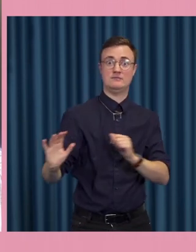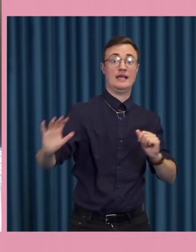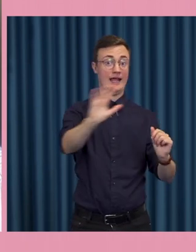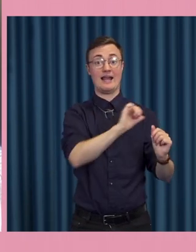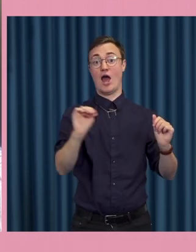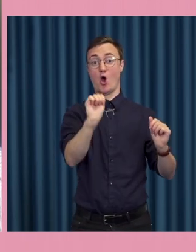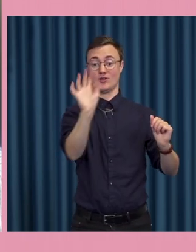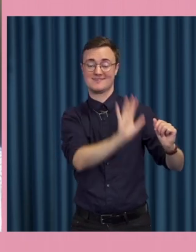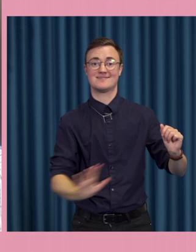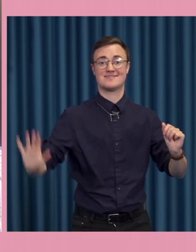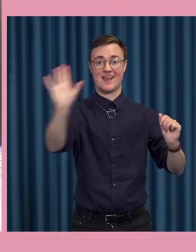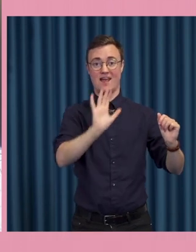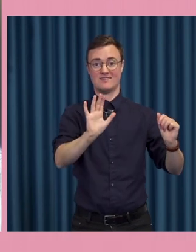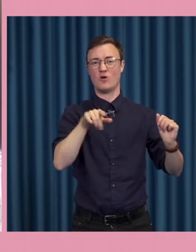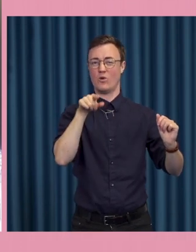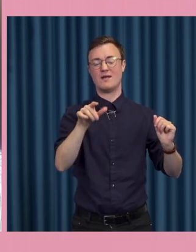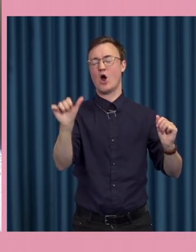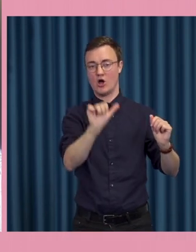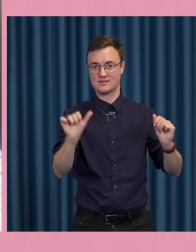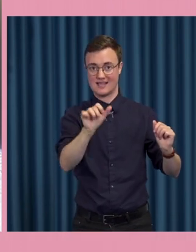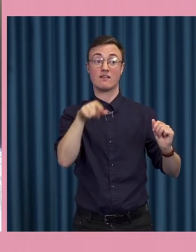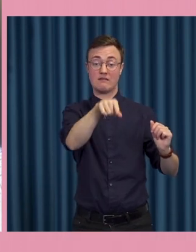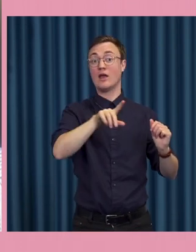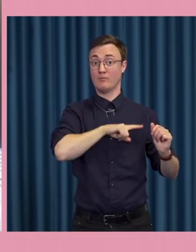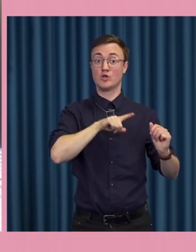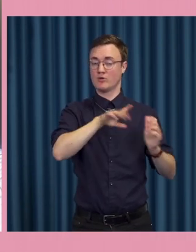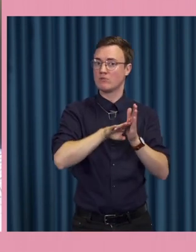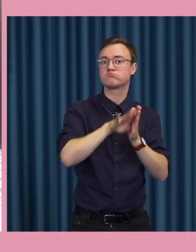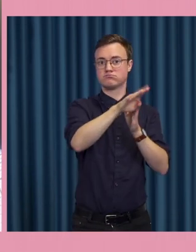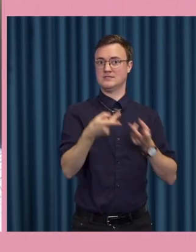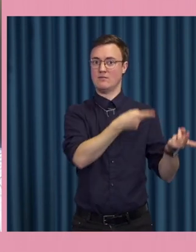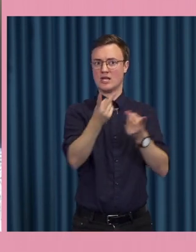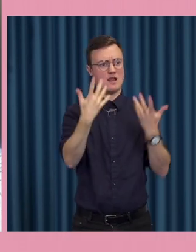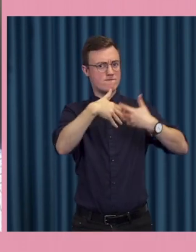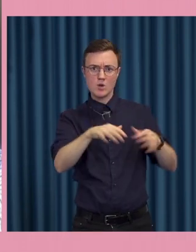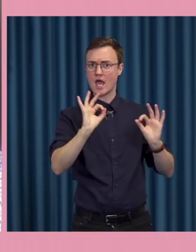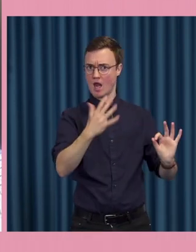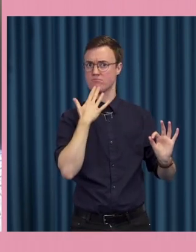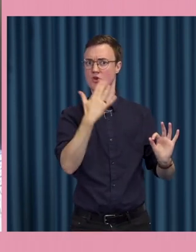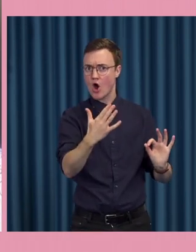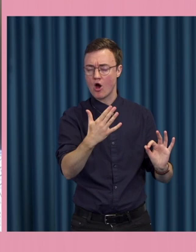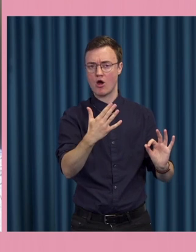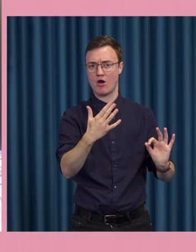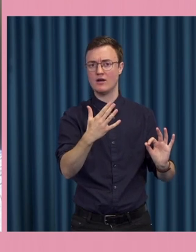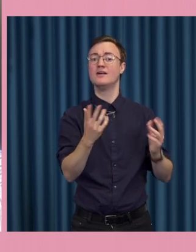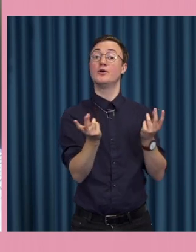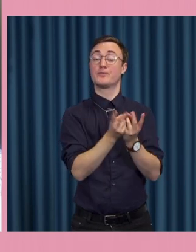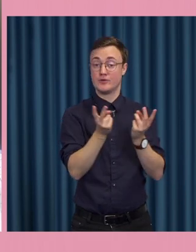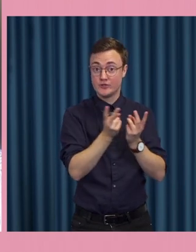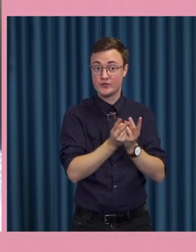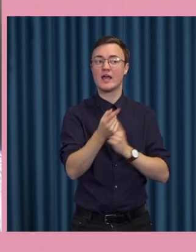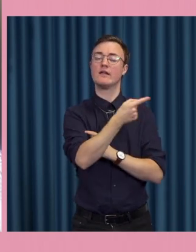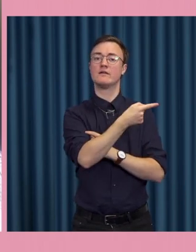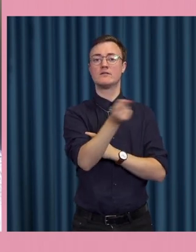Asien och det är en väldigt framstående demokrati fungerande demokrati och då har man tyckt